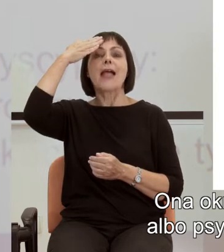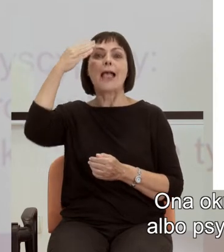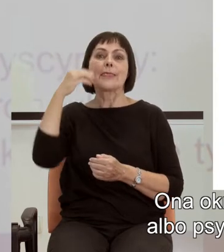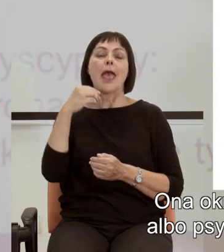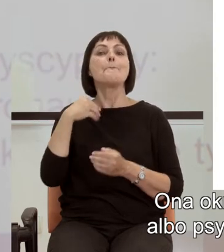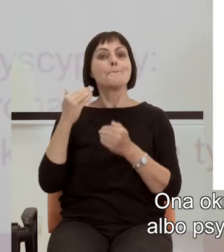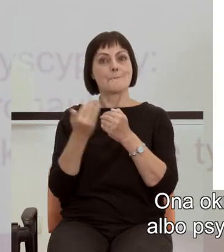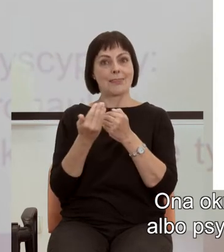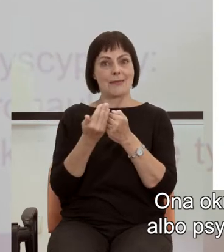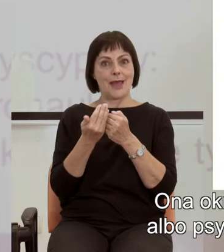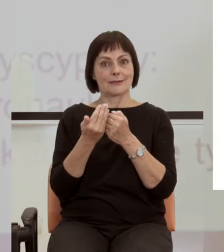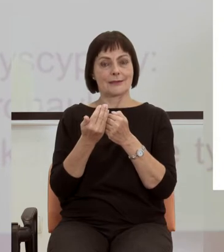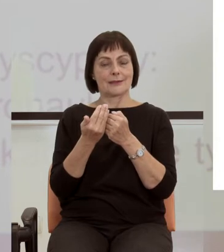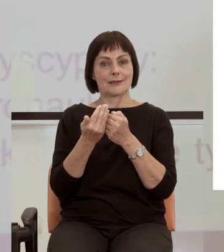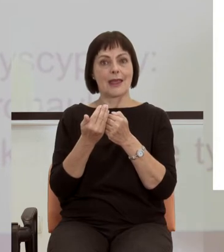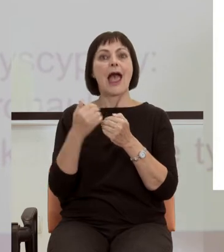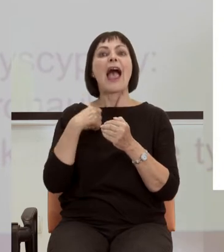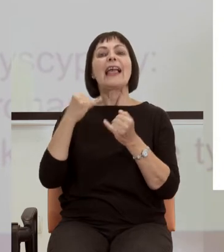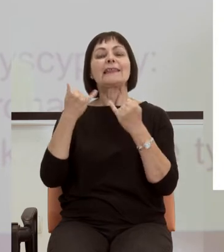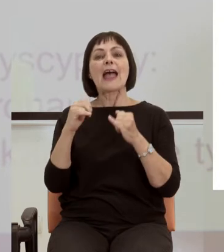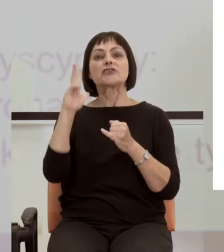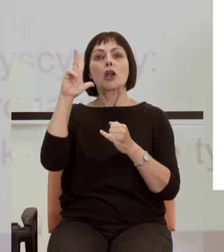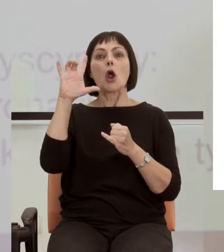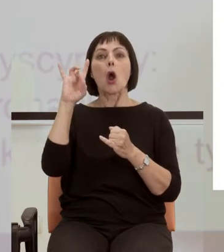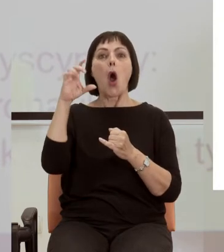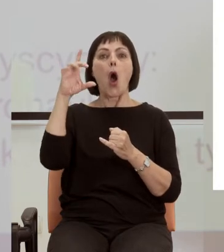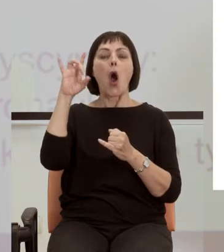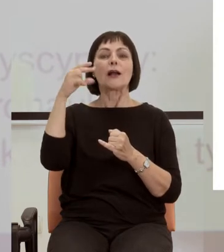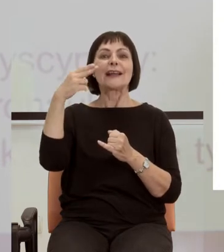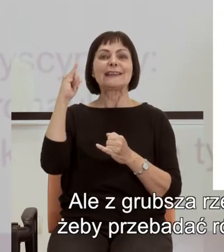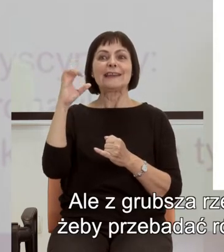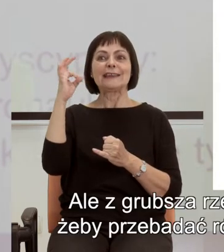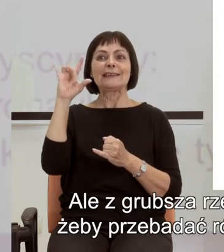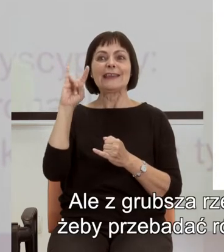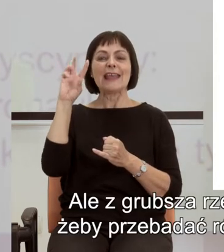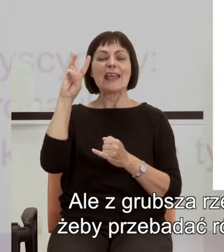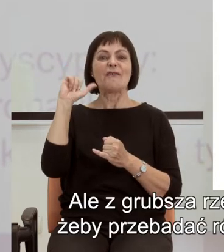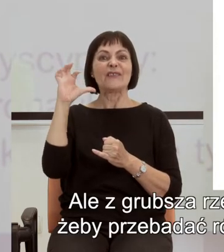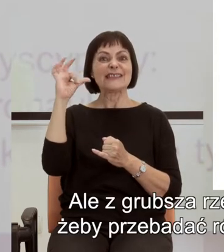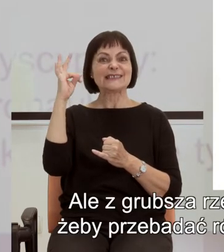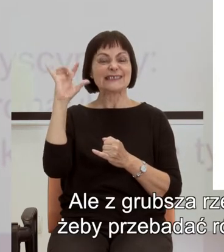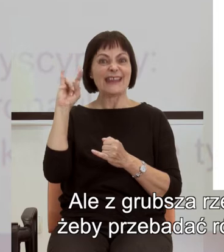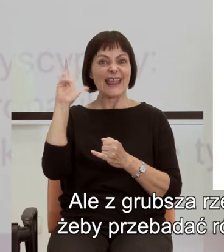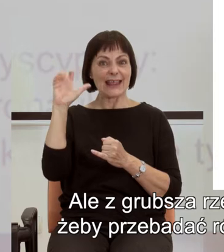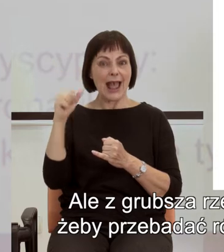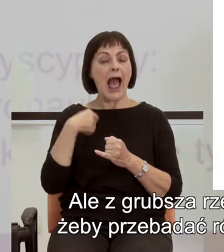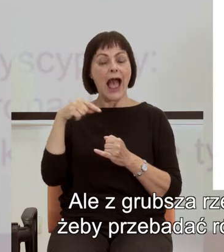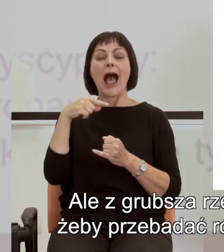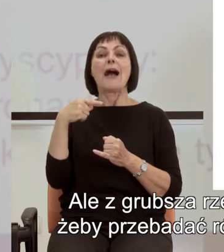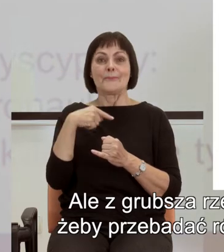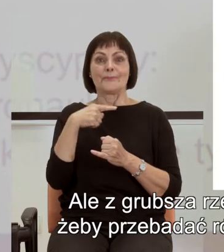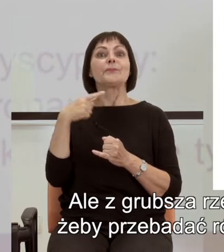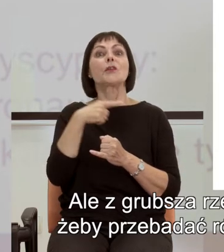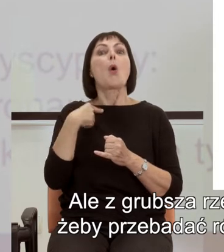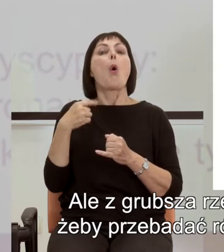matematyki, mniejsza o kwestie szczegółowe, ale z grubsza rzecz biorąc, mnie i